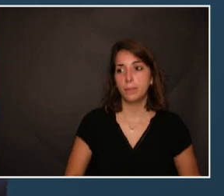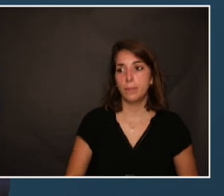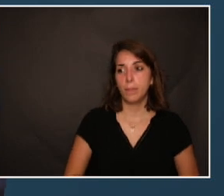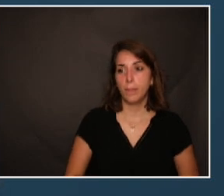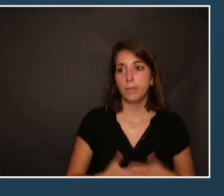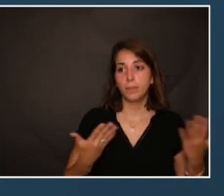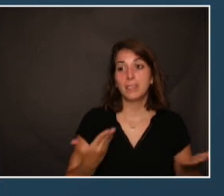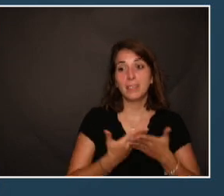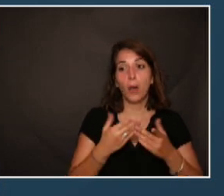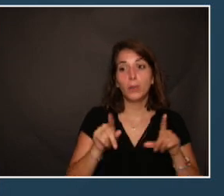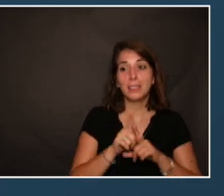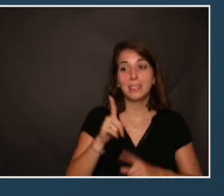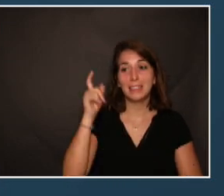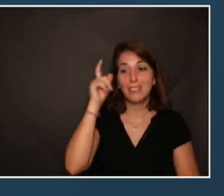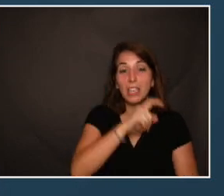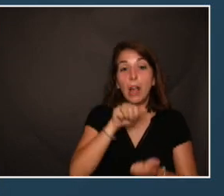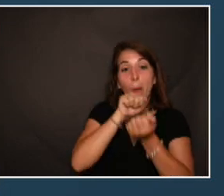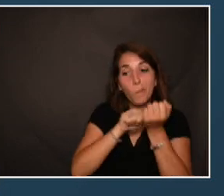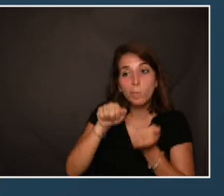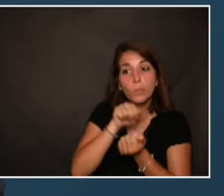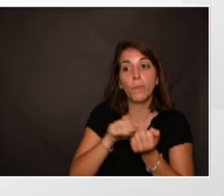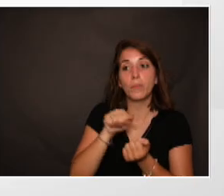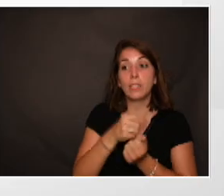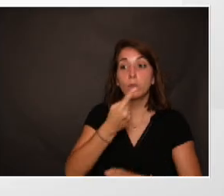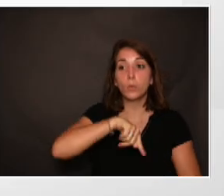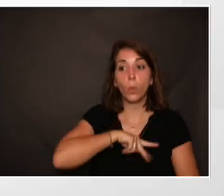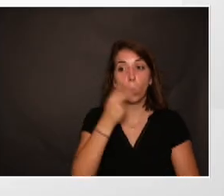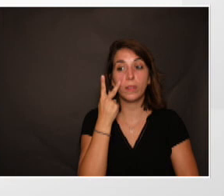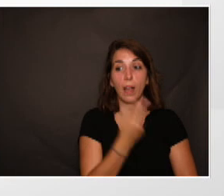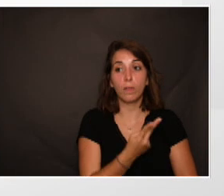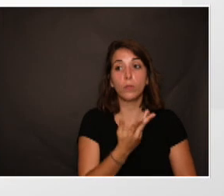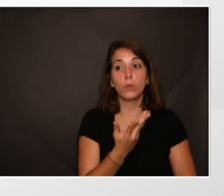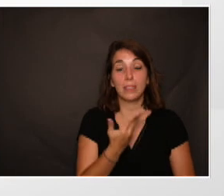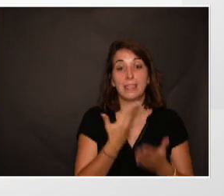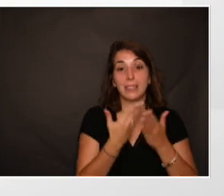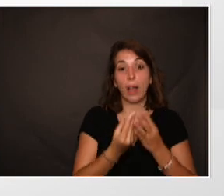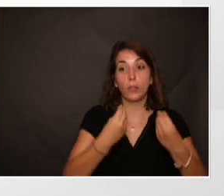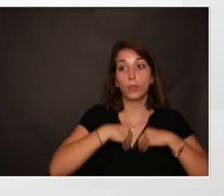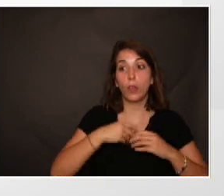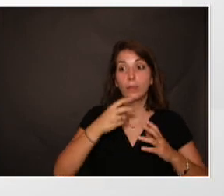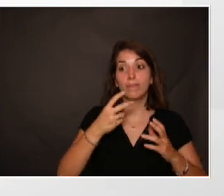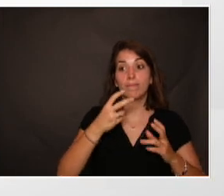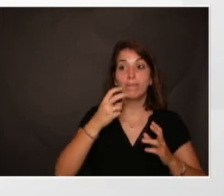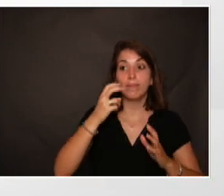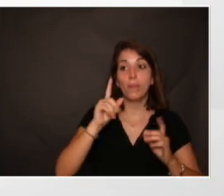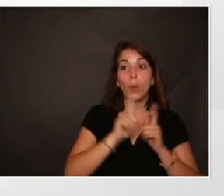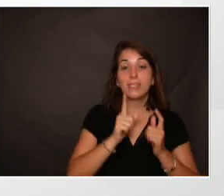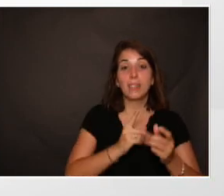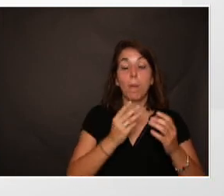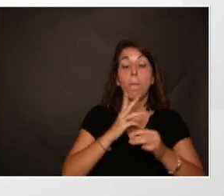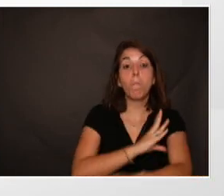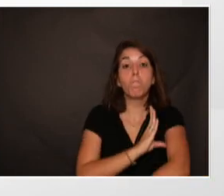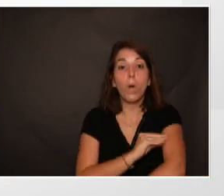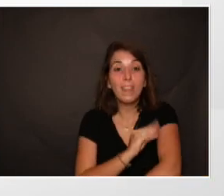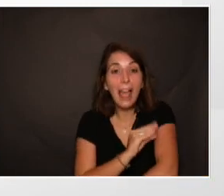les difficultés masticatoires, on l'a vu, entraîner une diminution de la consommation de protéines et